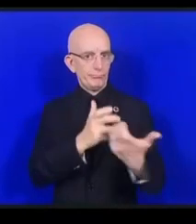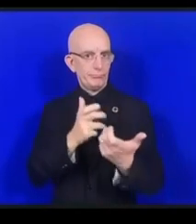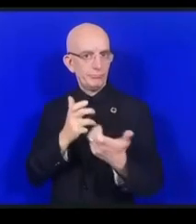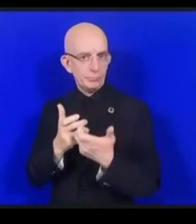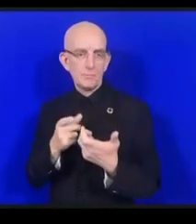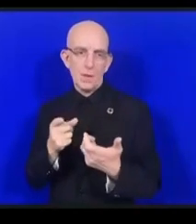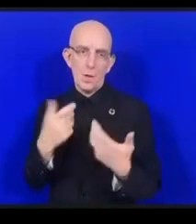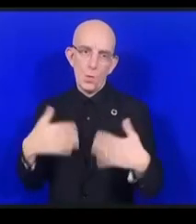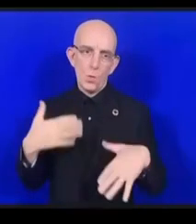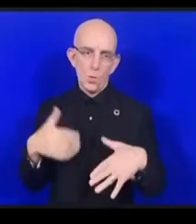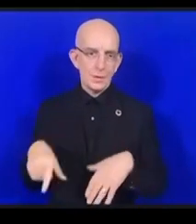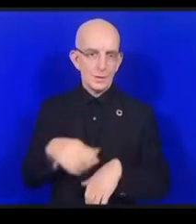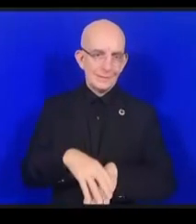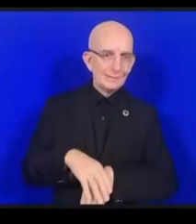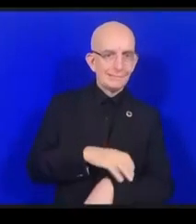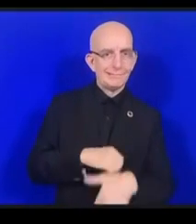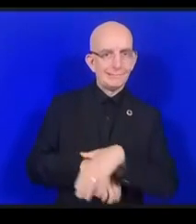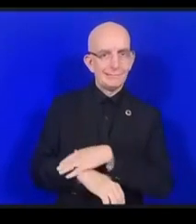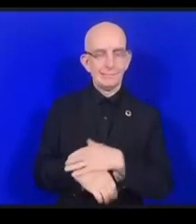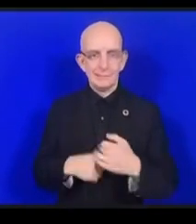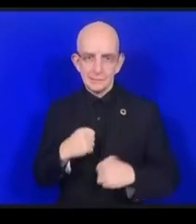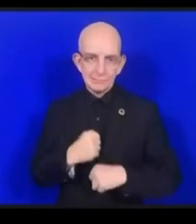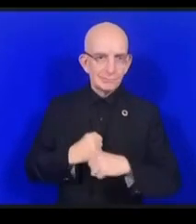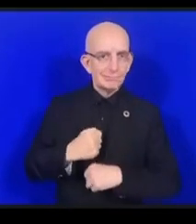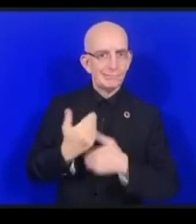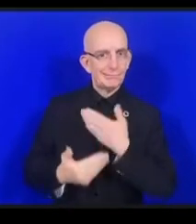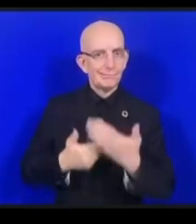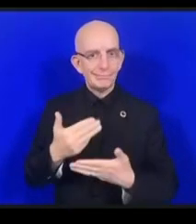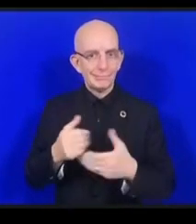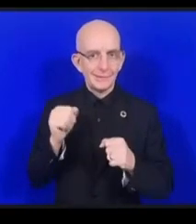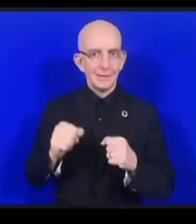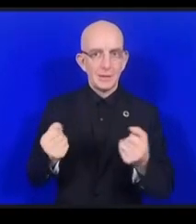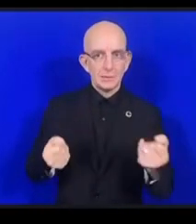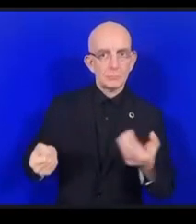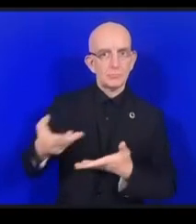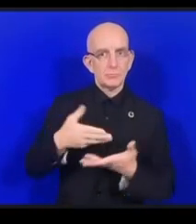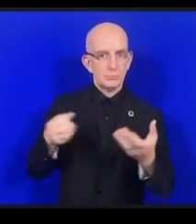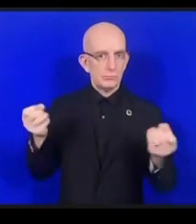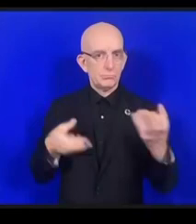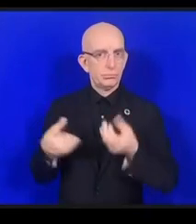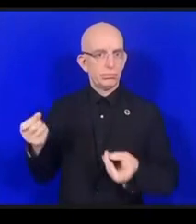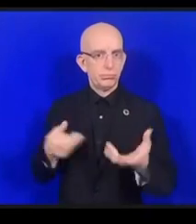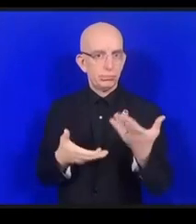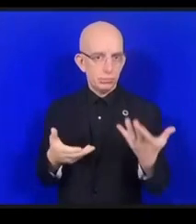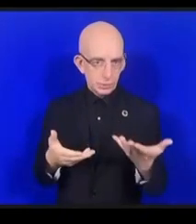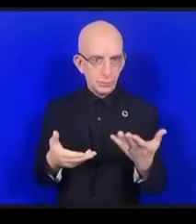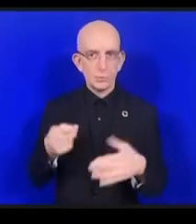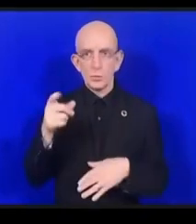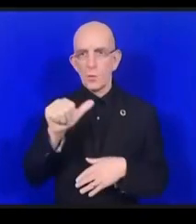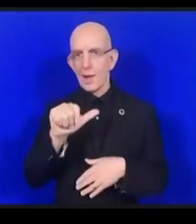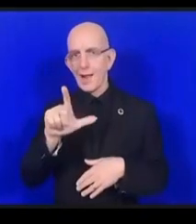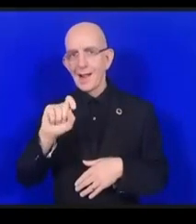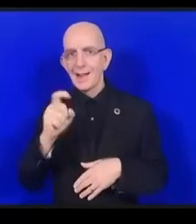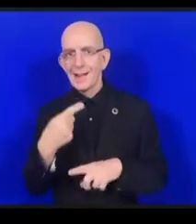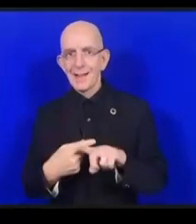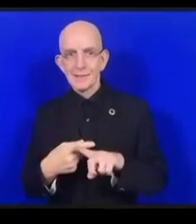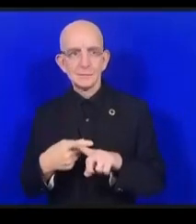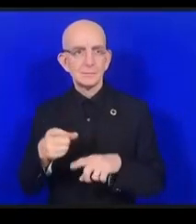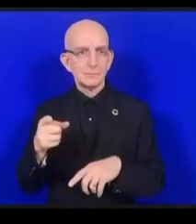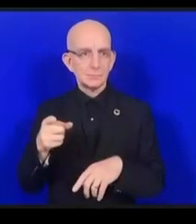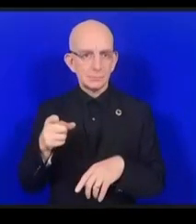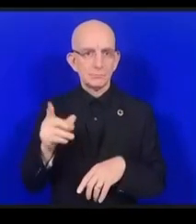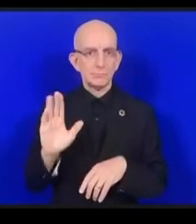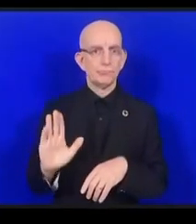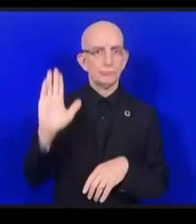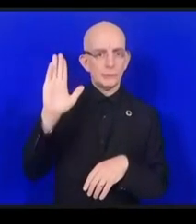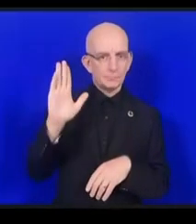sa main virtuelle sur Zoom et ensuite nous entendrons Mark Howell de la coalition